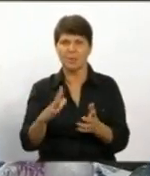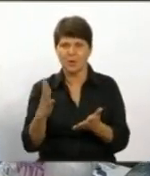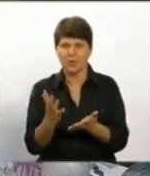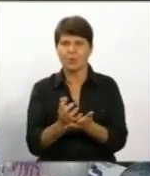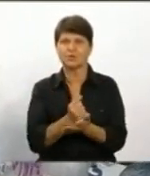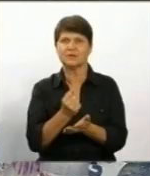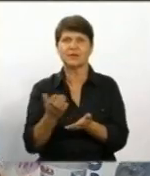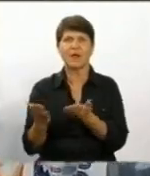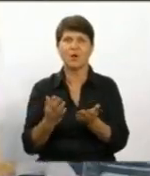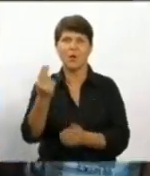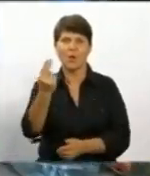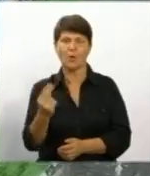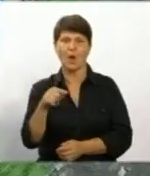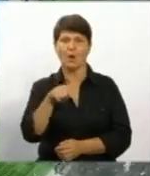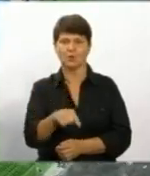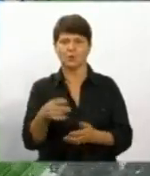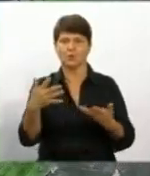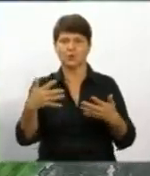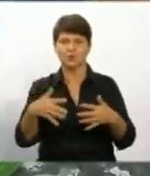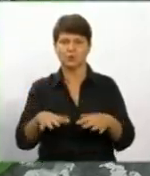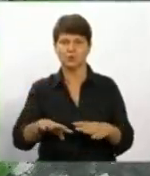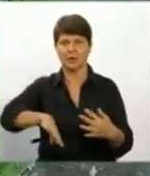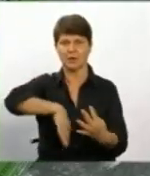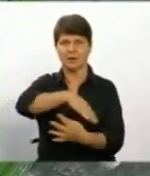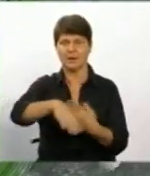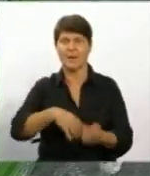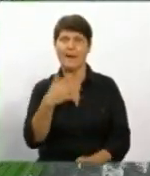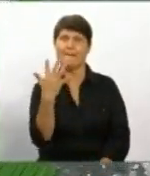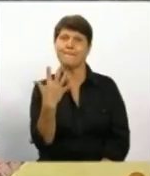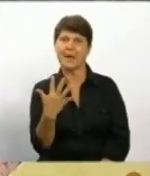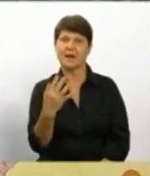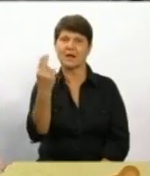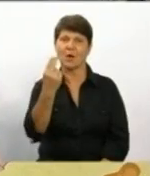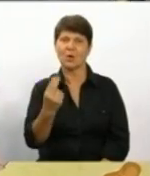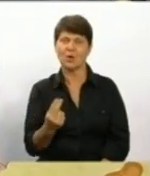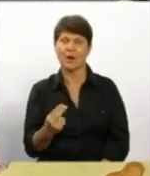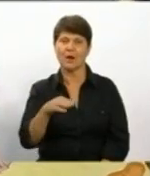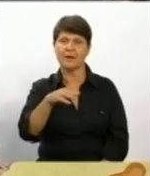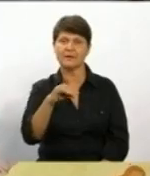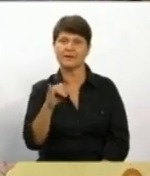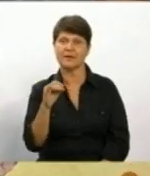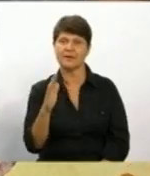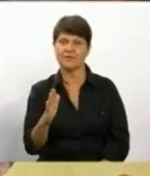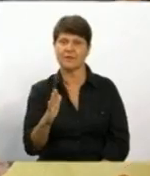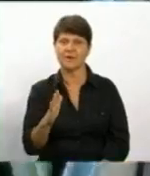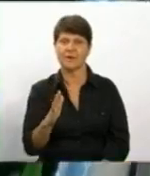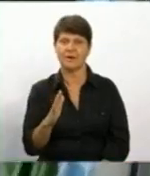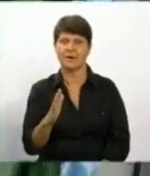кольору. Тут вже в маленькому цьому вітрі 5 колорантів на